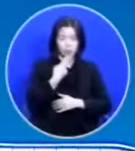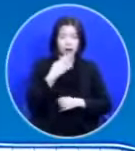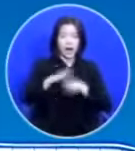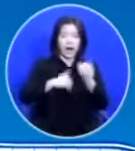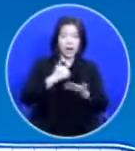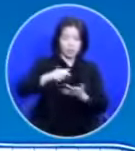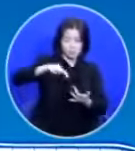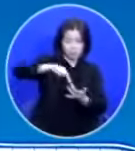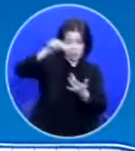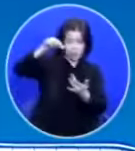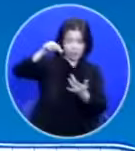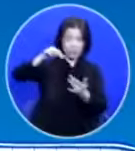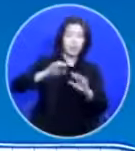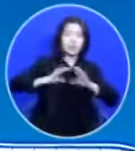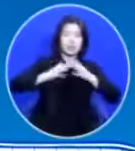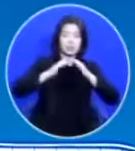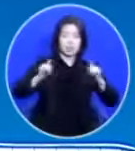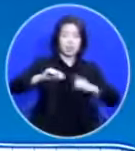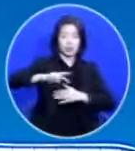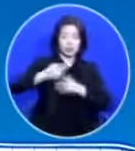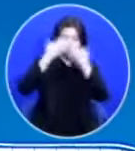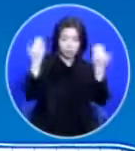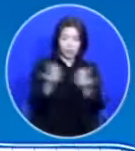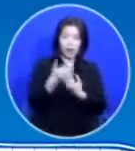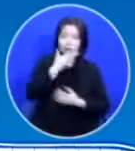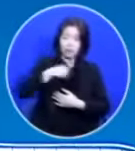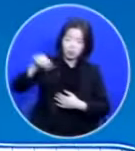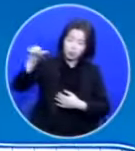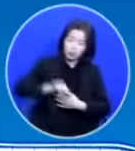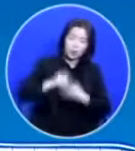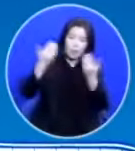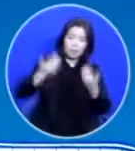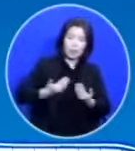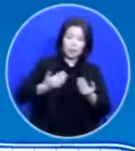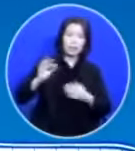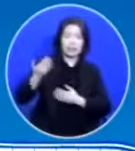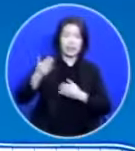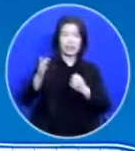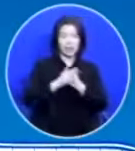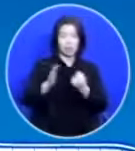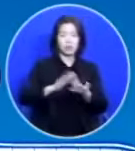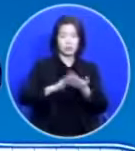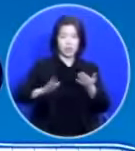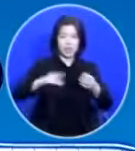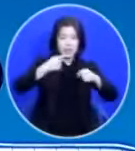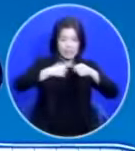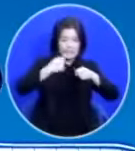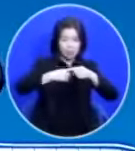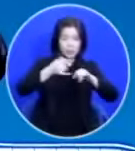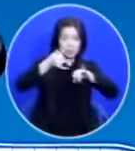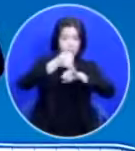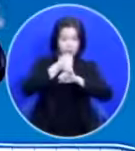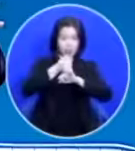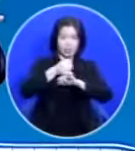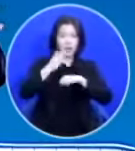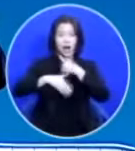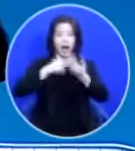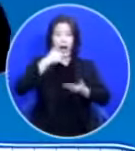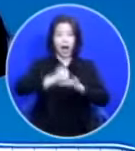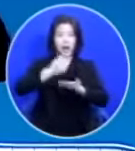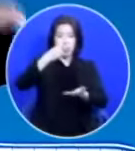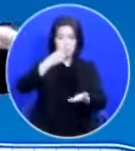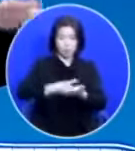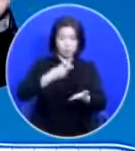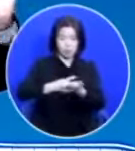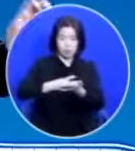백성들까지 다 저주를 받을 수밖에 없기 때문입니다 첫 번째 언약은 하나님의 율법을